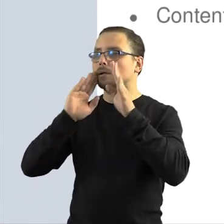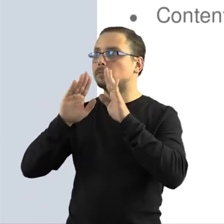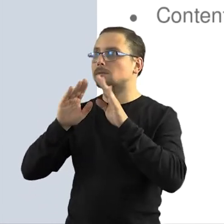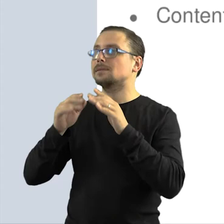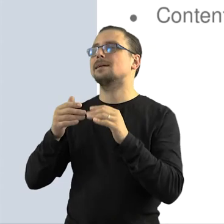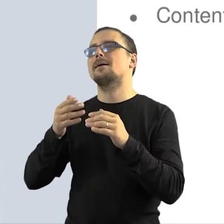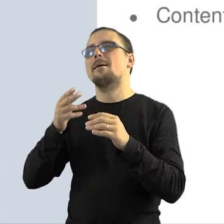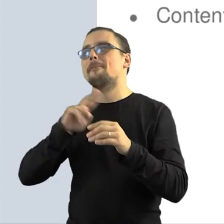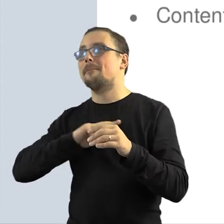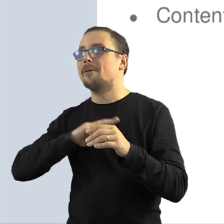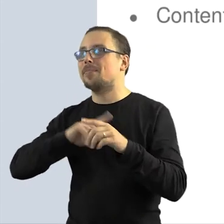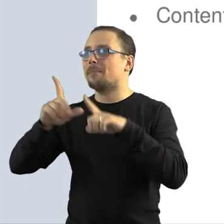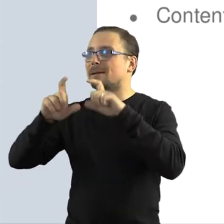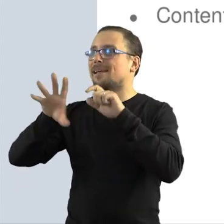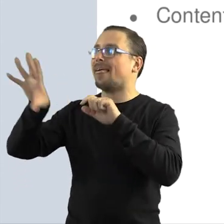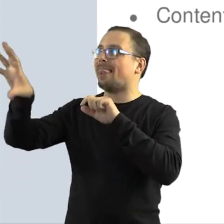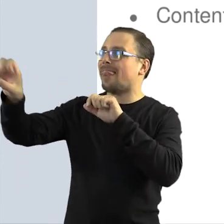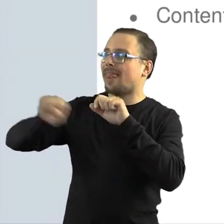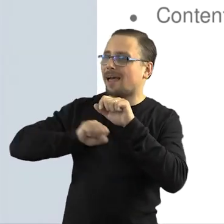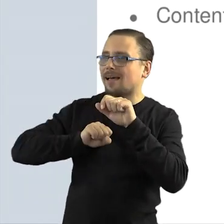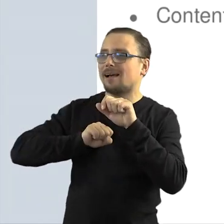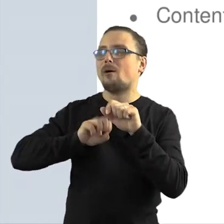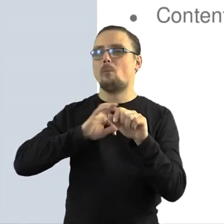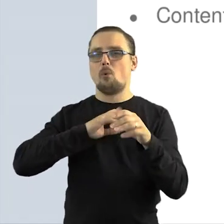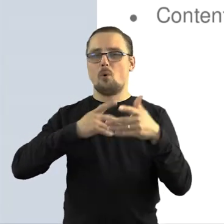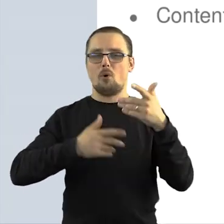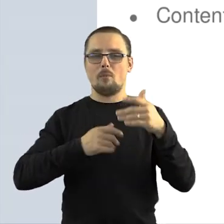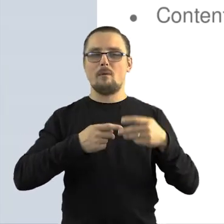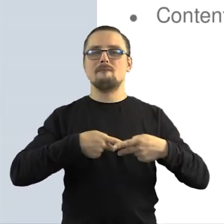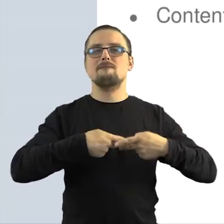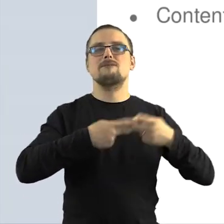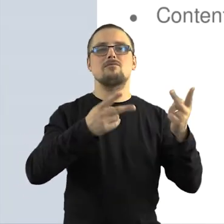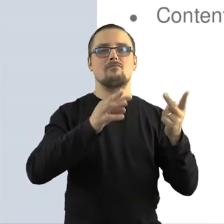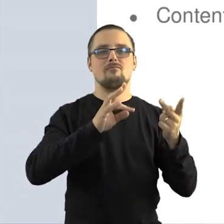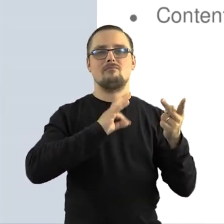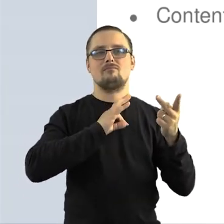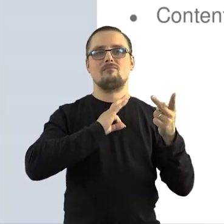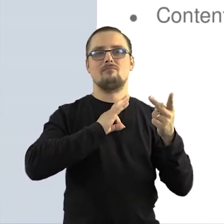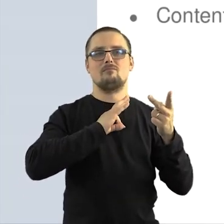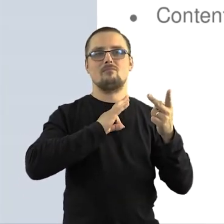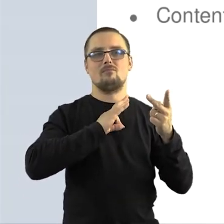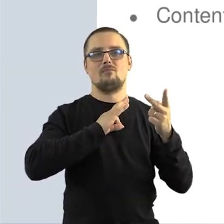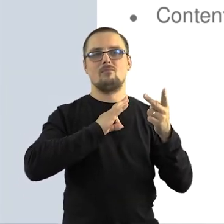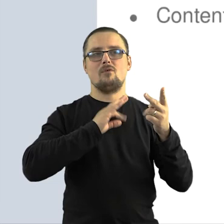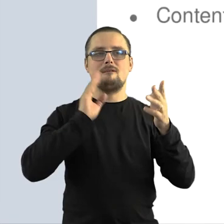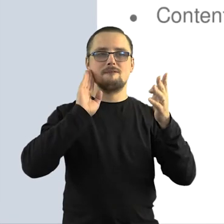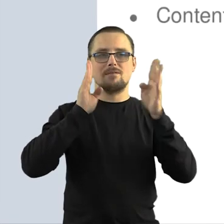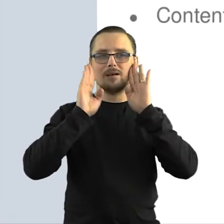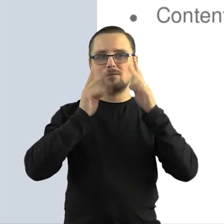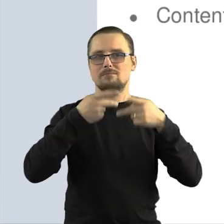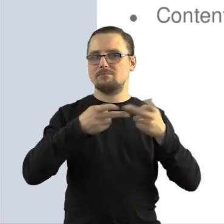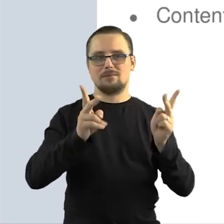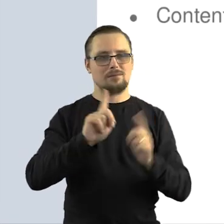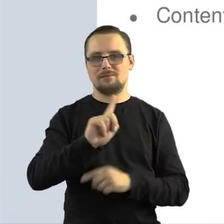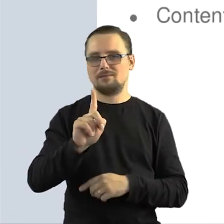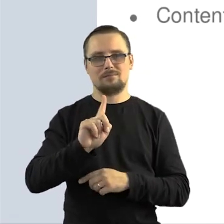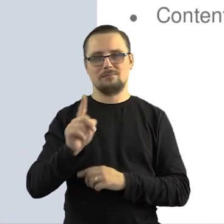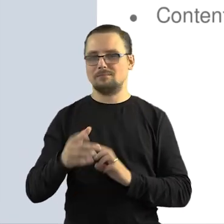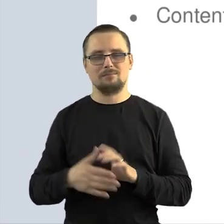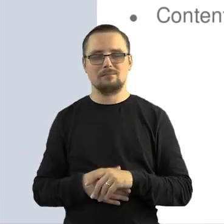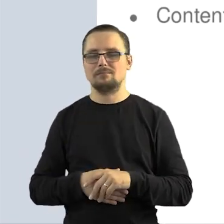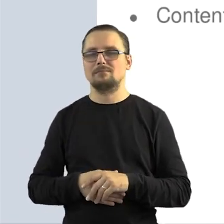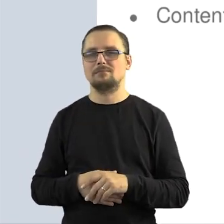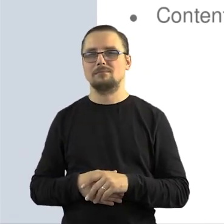publikować czegoś, co Państwo znaleźli na Facebooku, Państwu się bardzo spodobało, ściągnęli sobie na dysk i publikują na